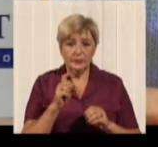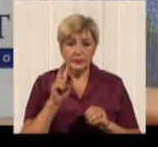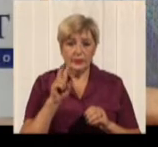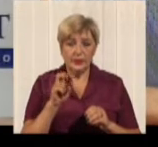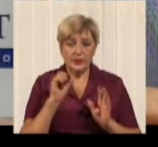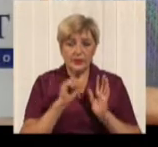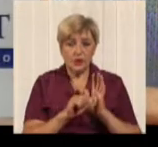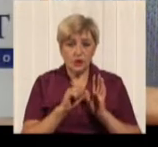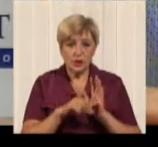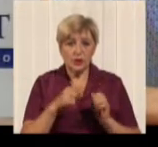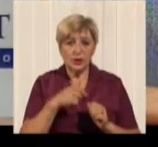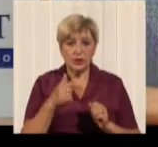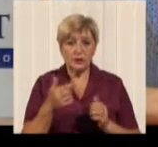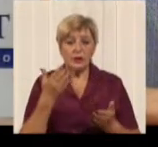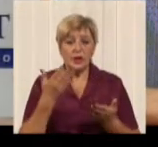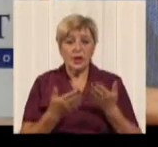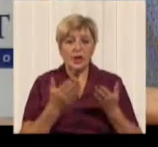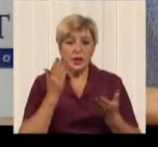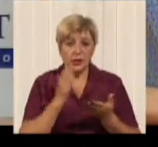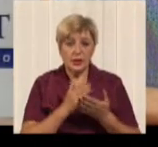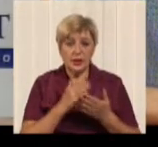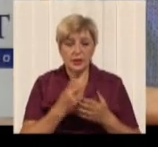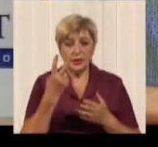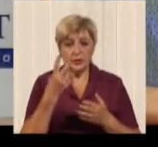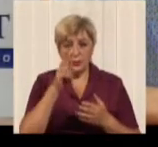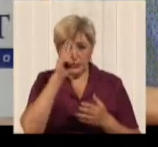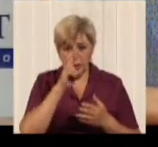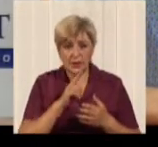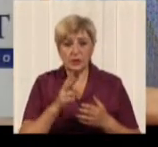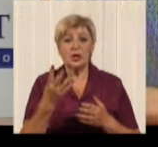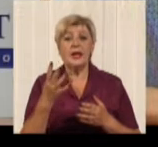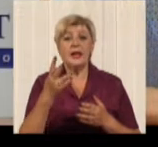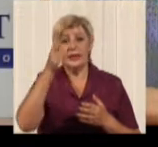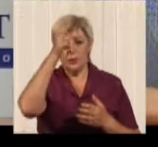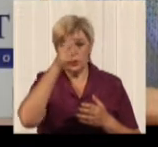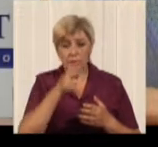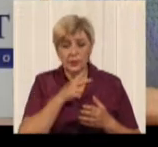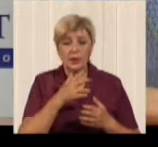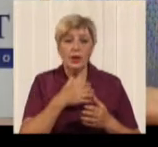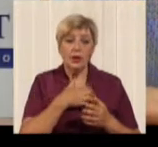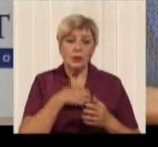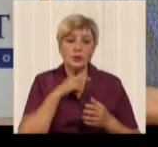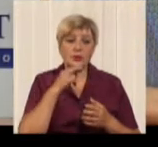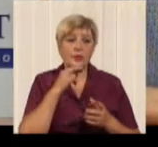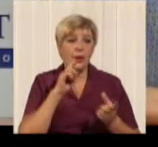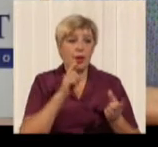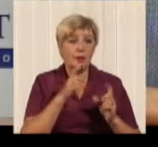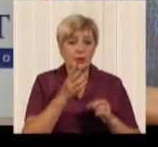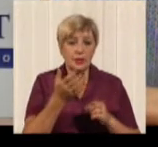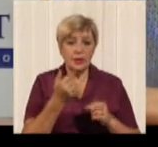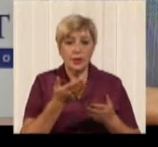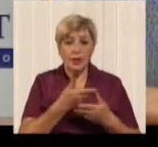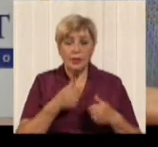260 гривень, і є те же саме у нас двіхмісячний і трьхмісячний. Хочеться б ще обратити таке внимание, що ми ушли